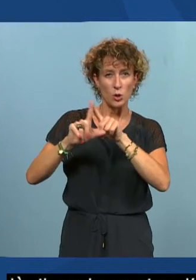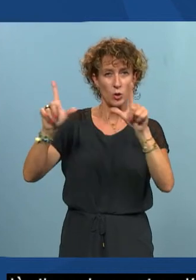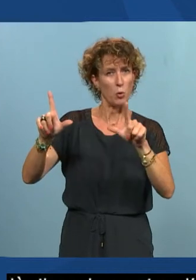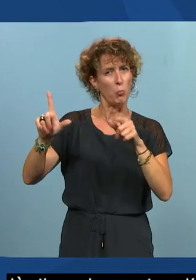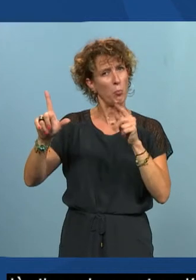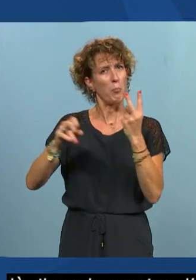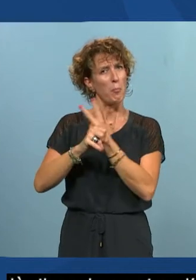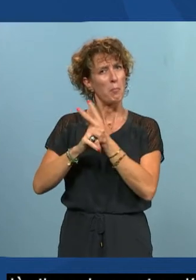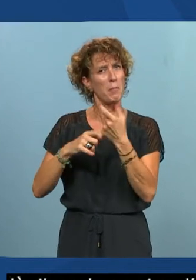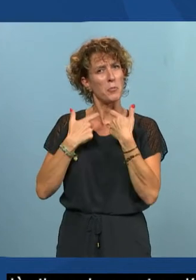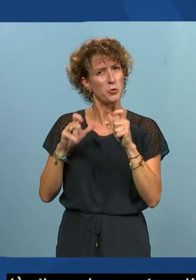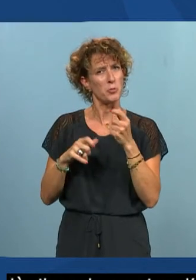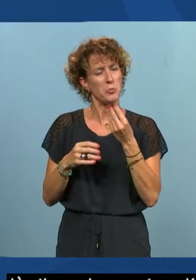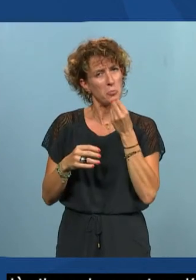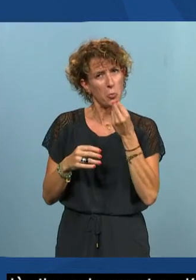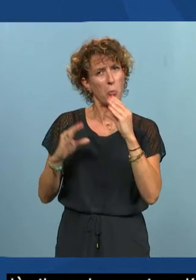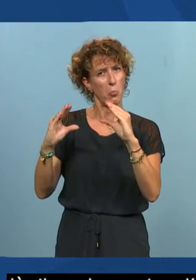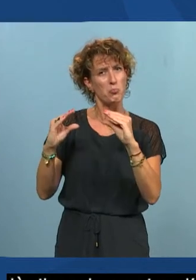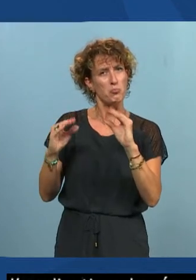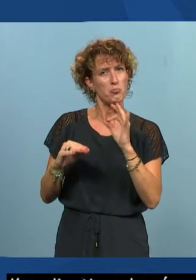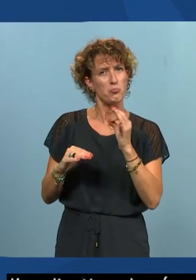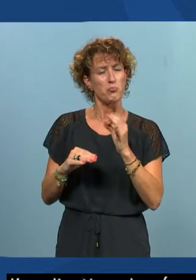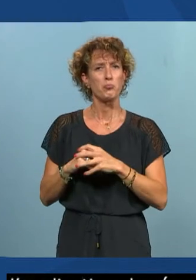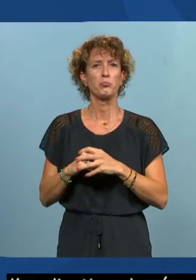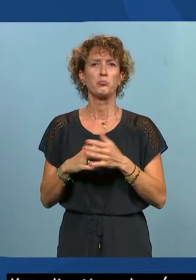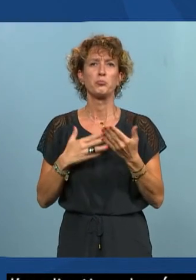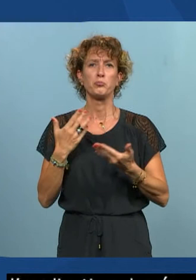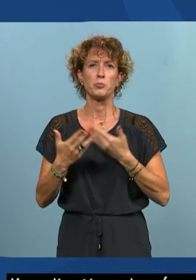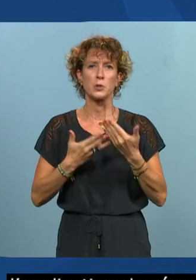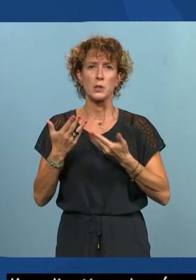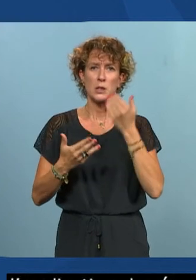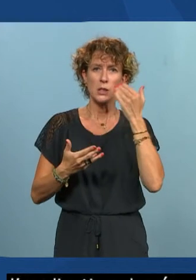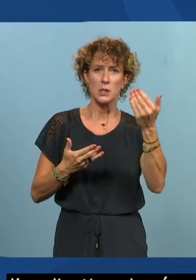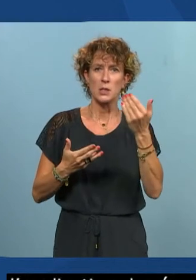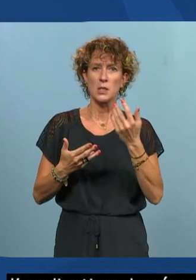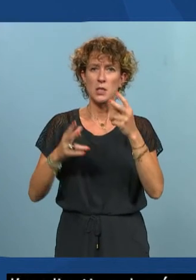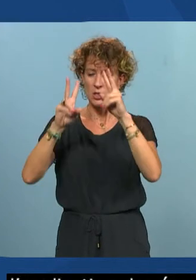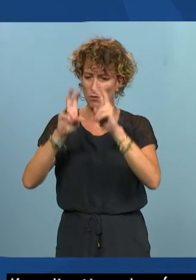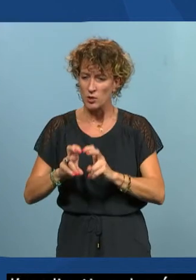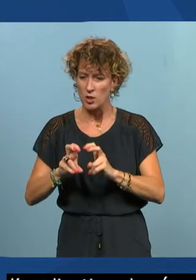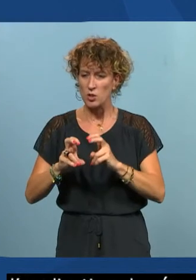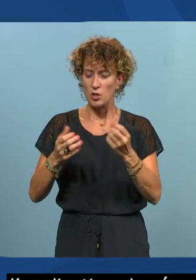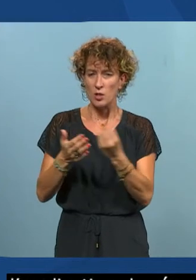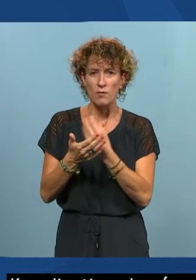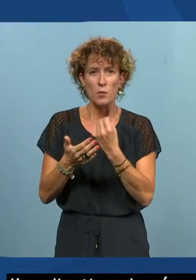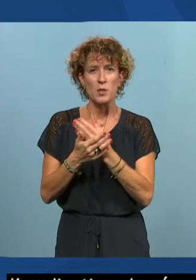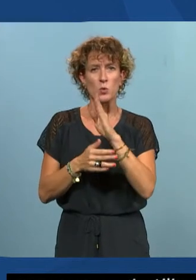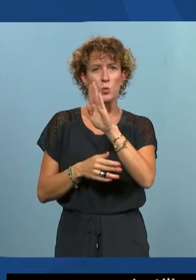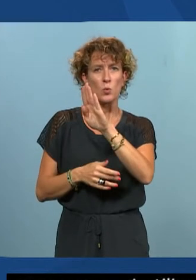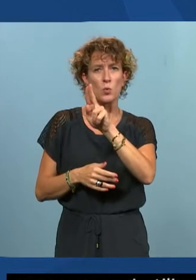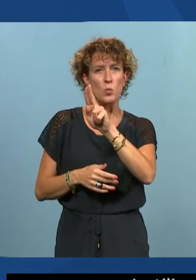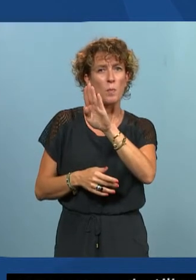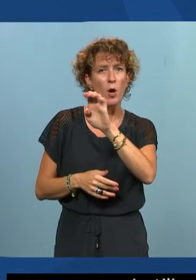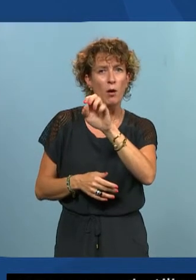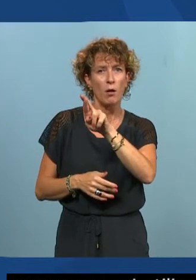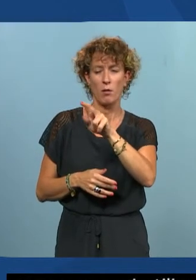termes d'accessibilité qui s'en sort bien et effectivement quand on va chercher dans la documentation et les informations côté Uber ils nous